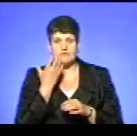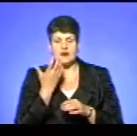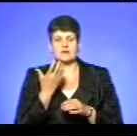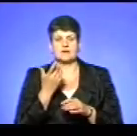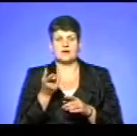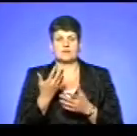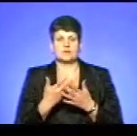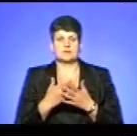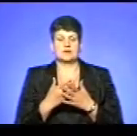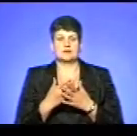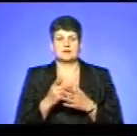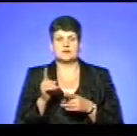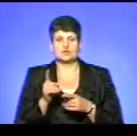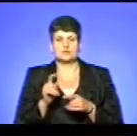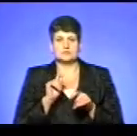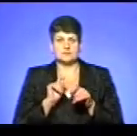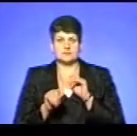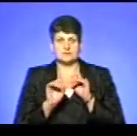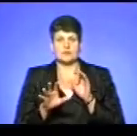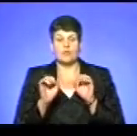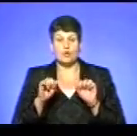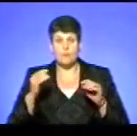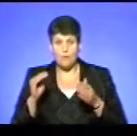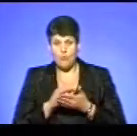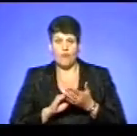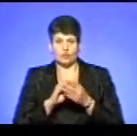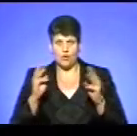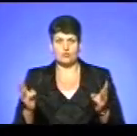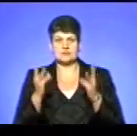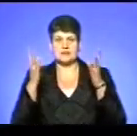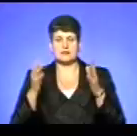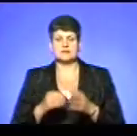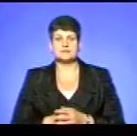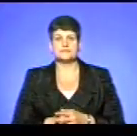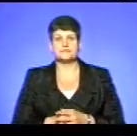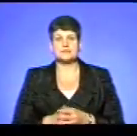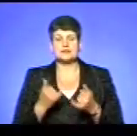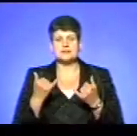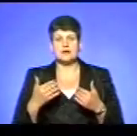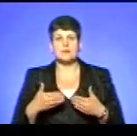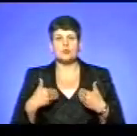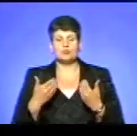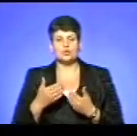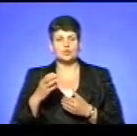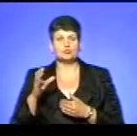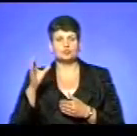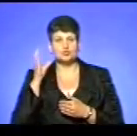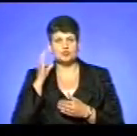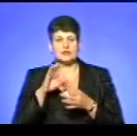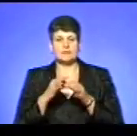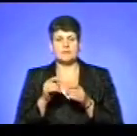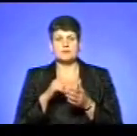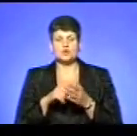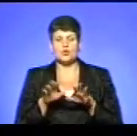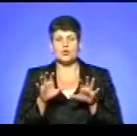стороннього заносу, стороннього джерела запалення, він може повторно зайнятися. Наразі пропоную послухати репліку міського голови